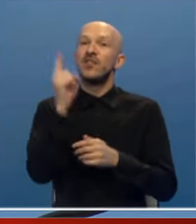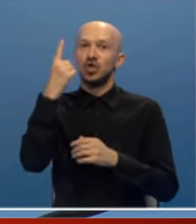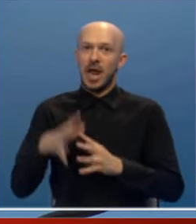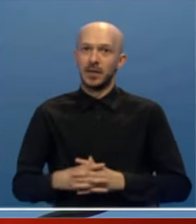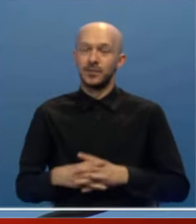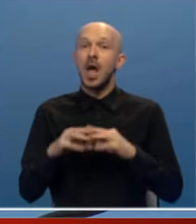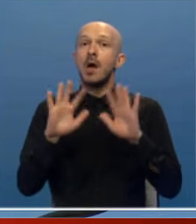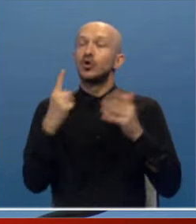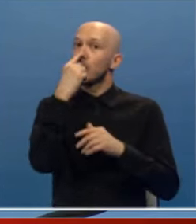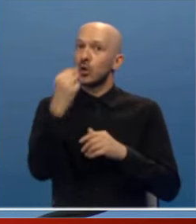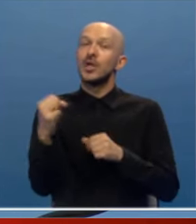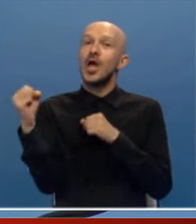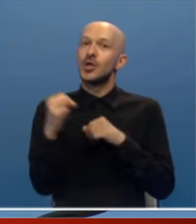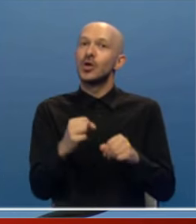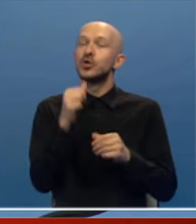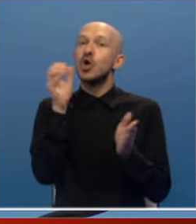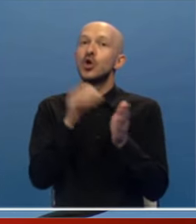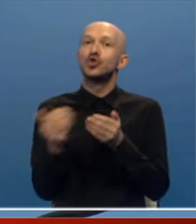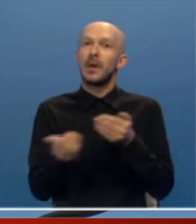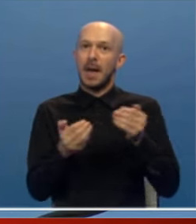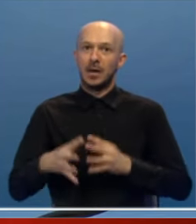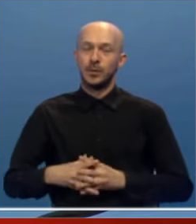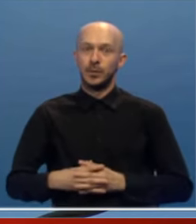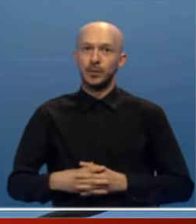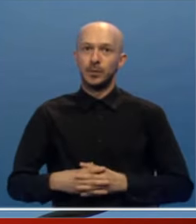više. A možda rode donesu i još beba.